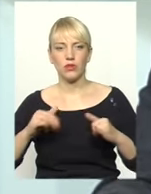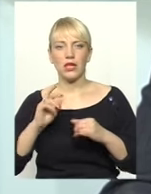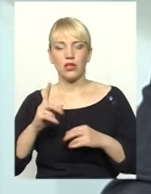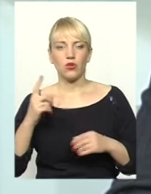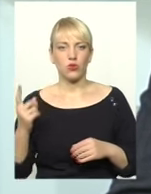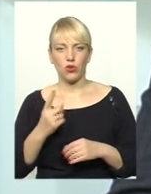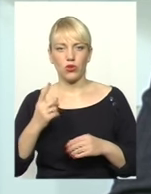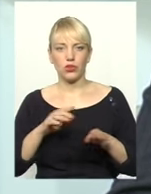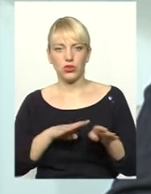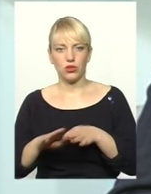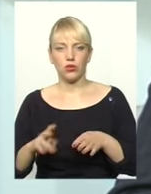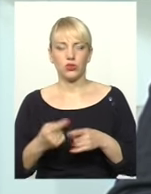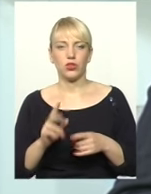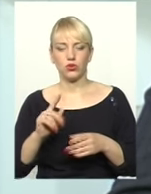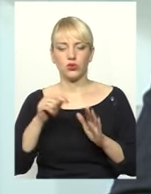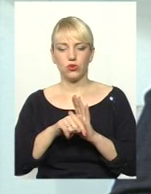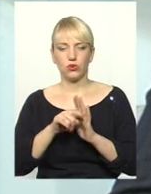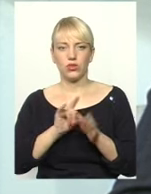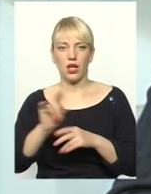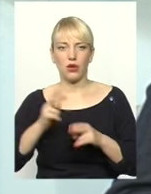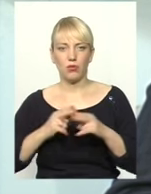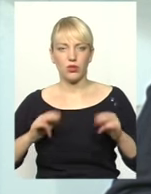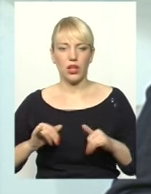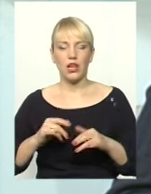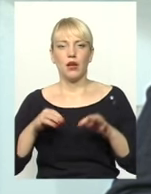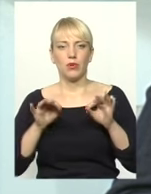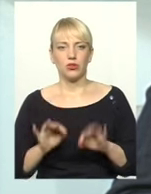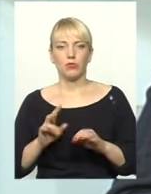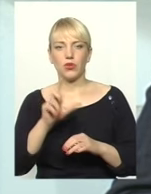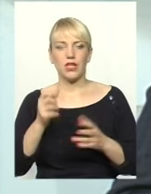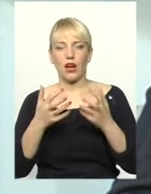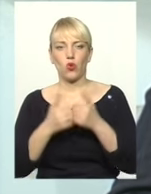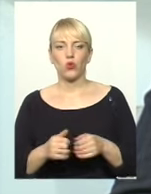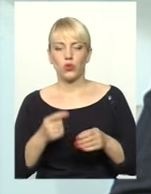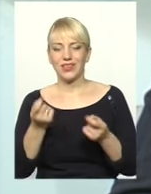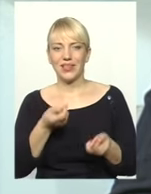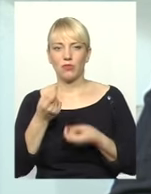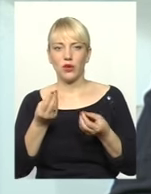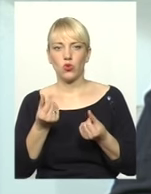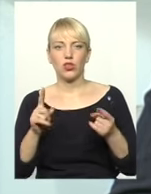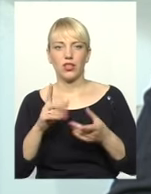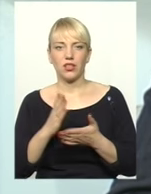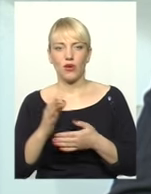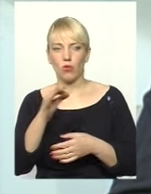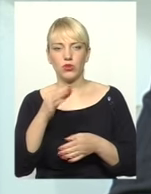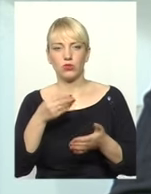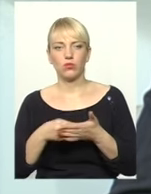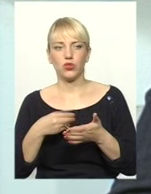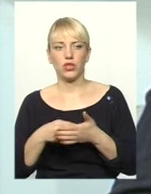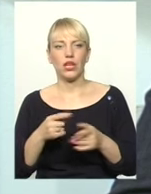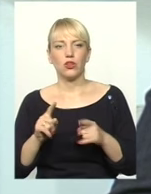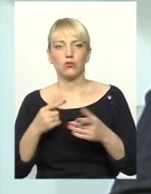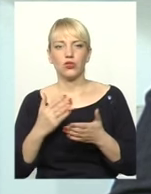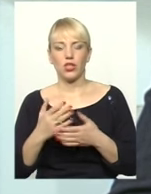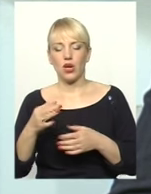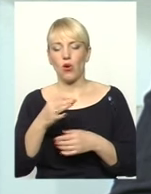Друге питання, що стосується аеропорта? Безумовно, за рахунок, сказав би, дрібних коштів, які є в обласному бюджеті, тому що є ще обласні